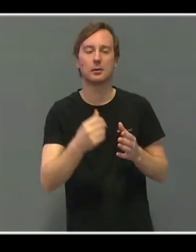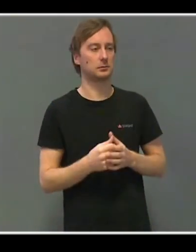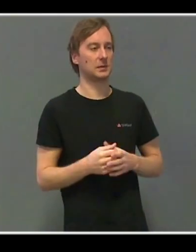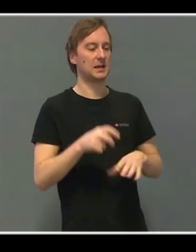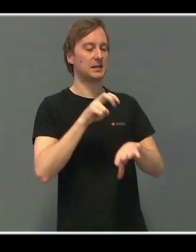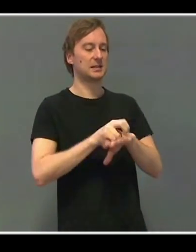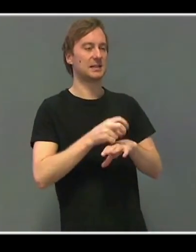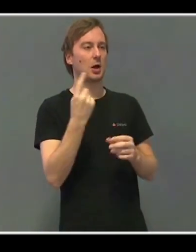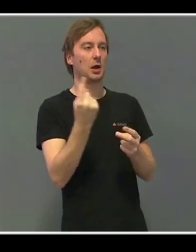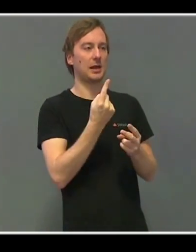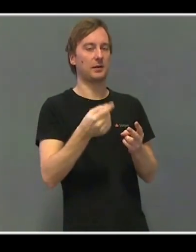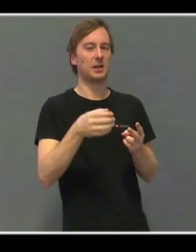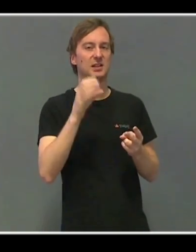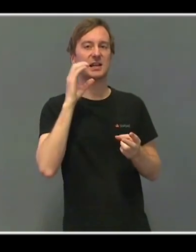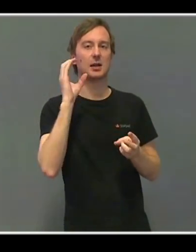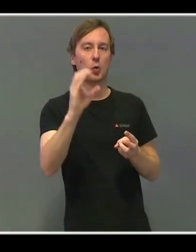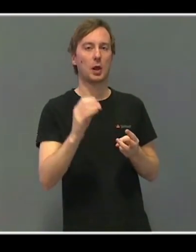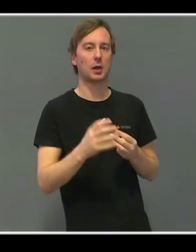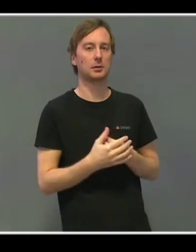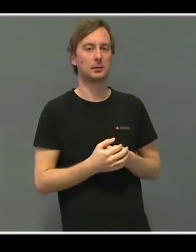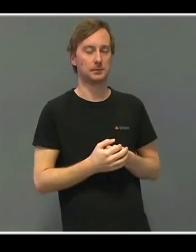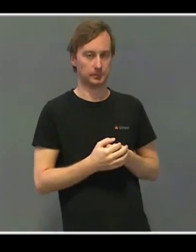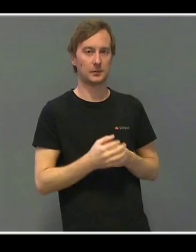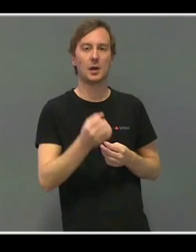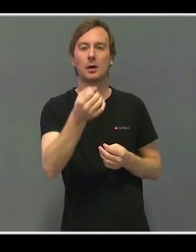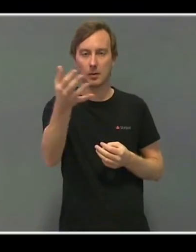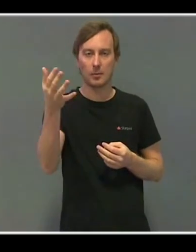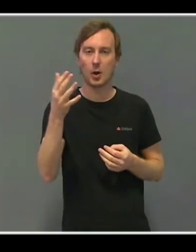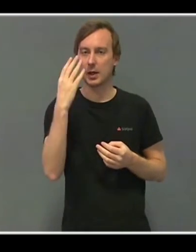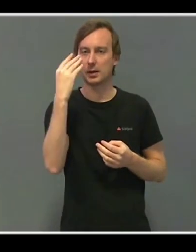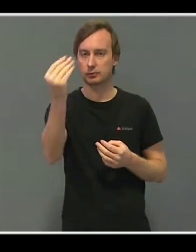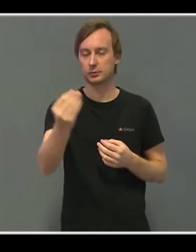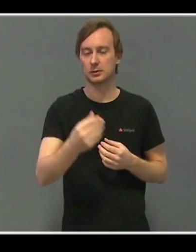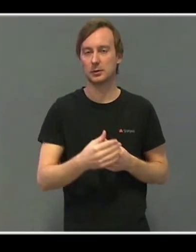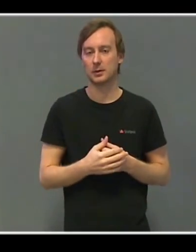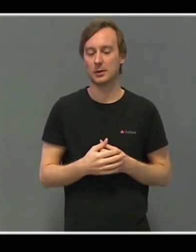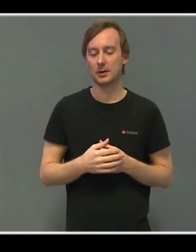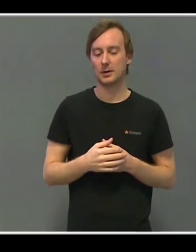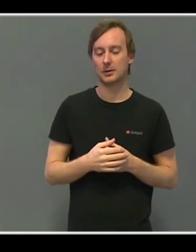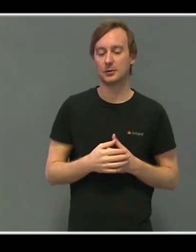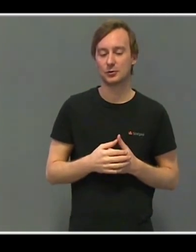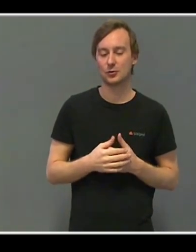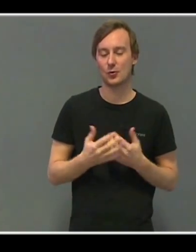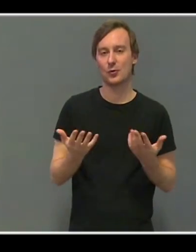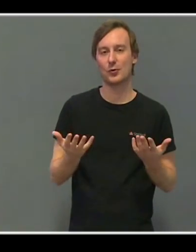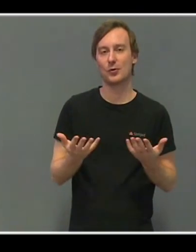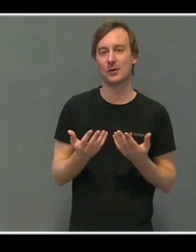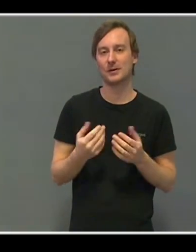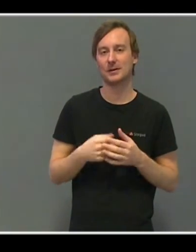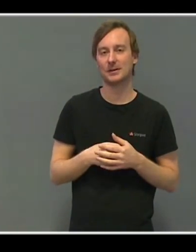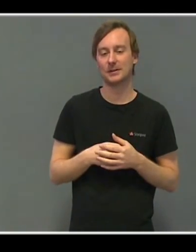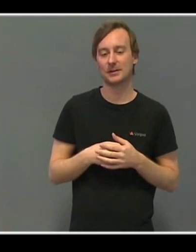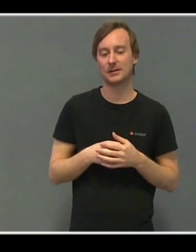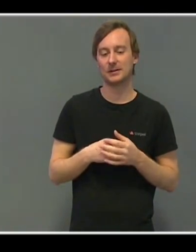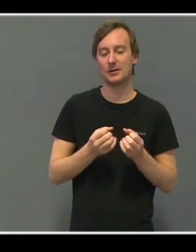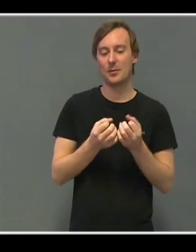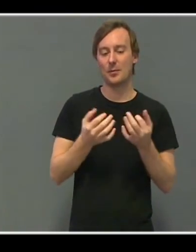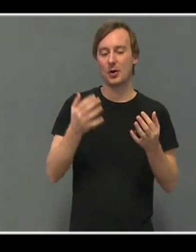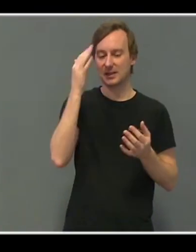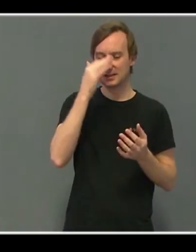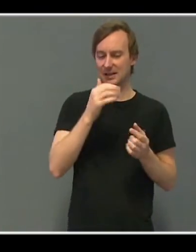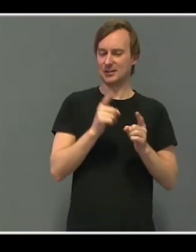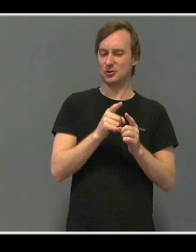helt alene og drikker cola. Ikke sant? Altså, det er sånn, vi er fortsatt i den tankegangen,